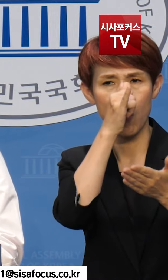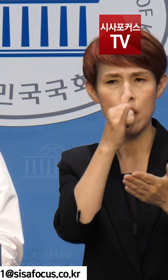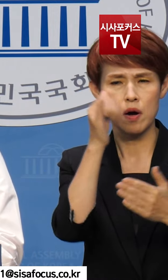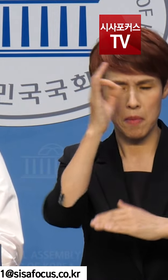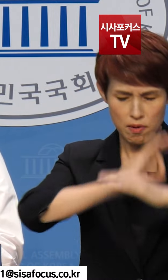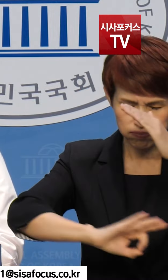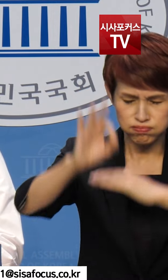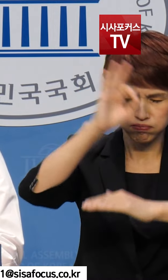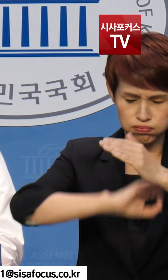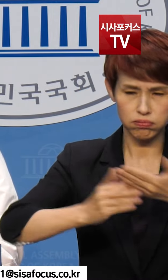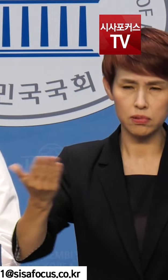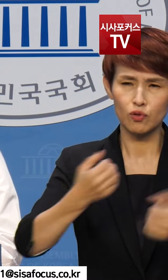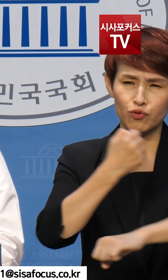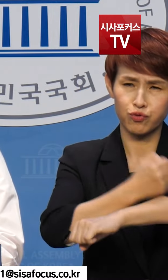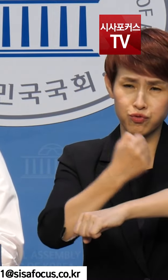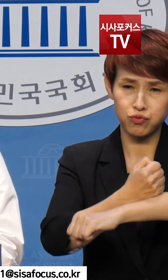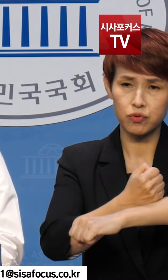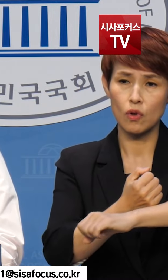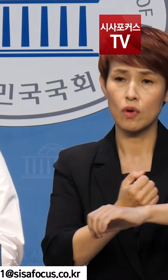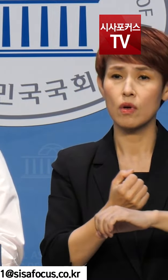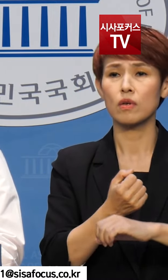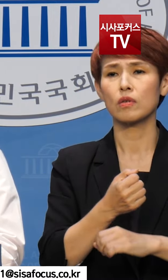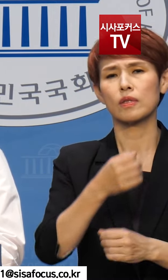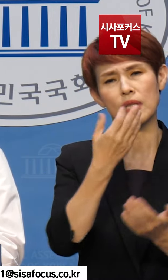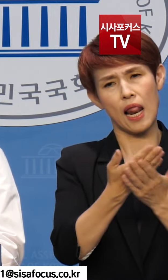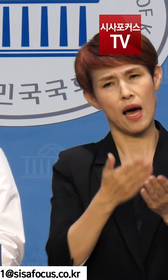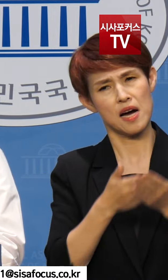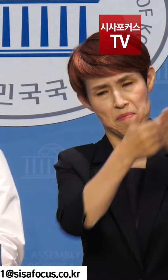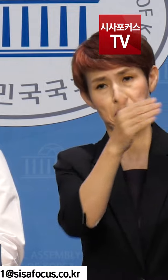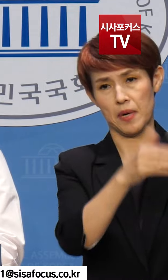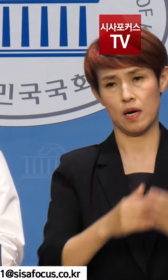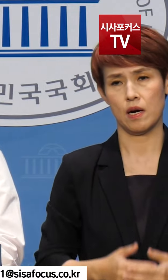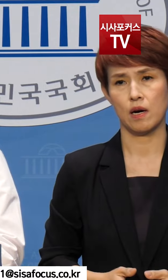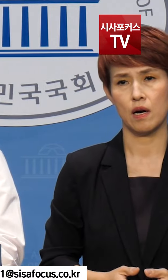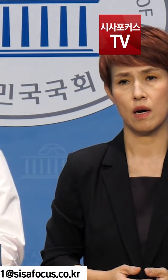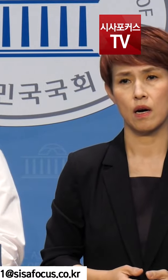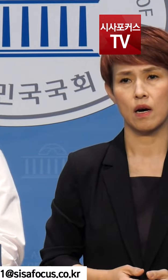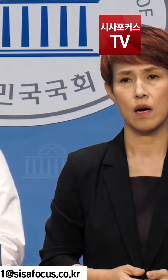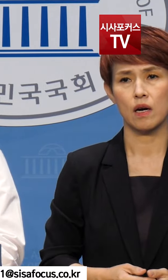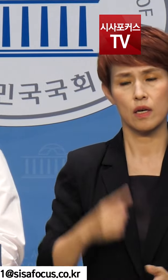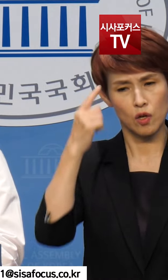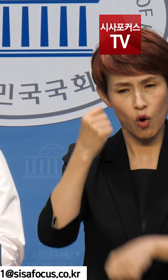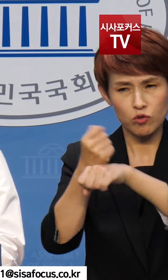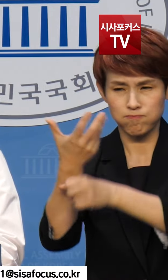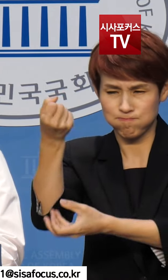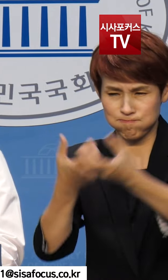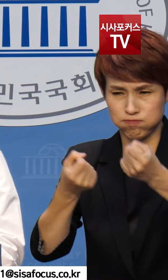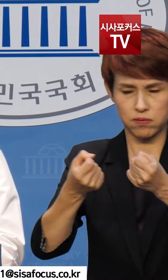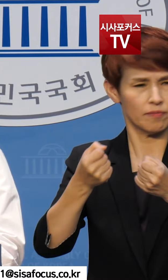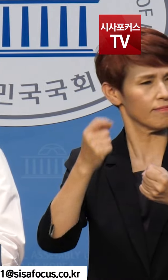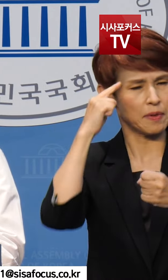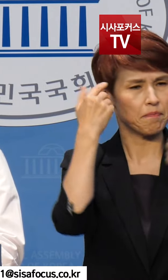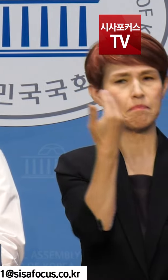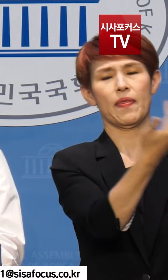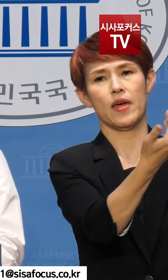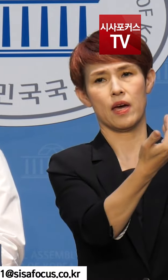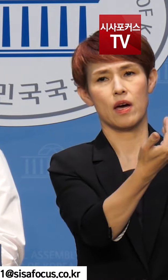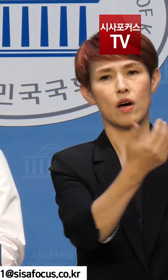지새우면서 일했던 시간의 수당을 요구했고 항우연을 몇 개로 쪼개로야 했던 것들에 반대하고 저항하여